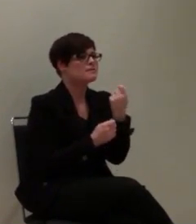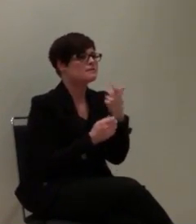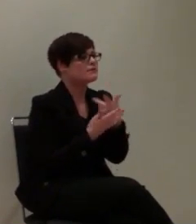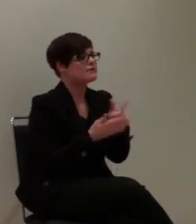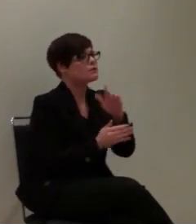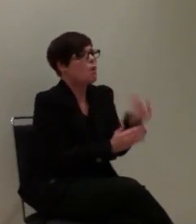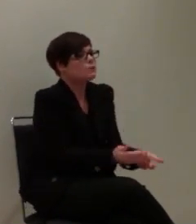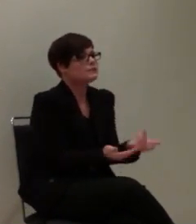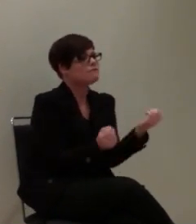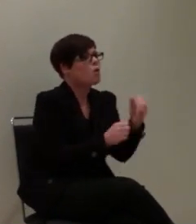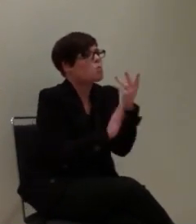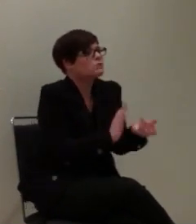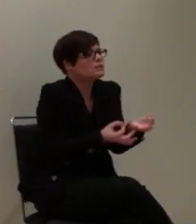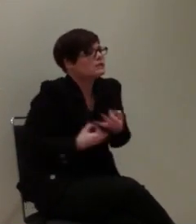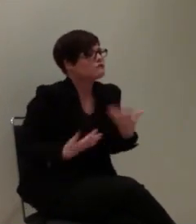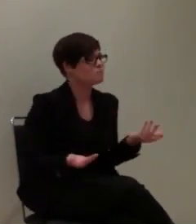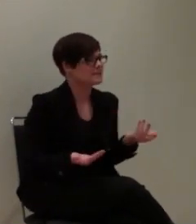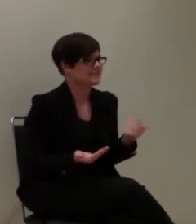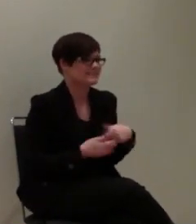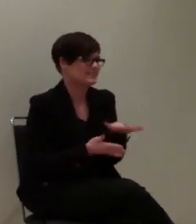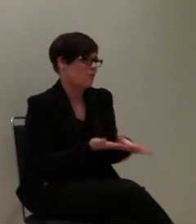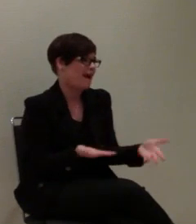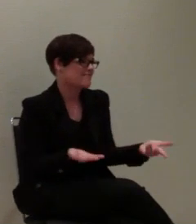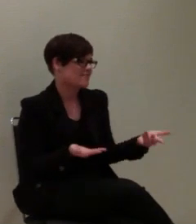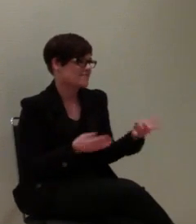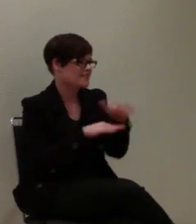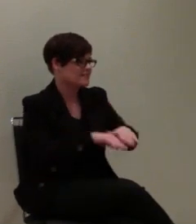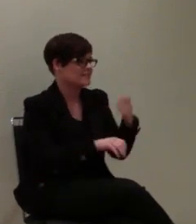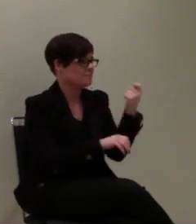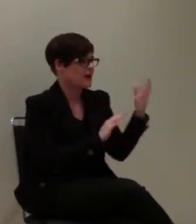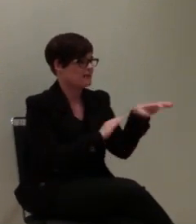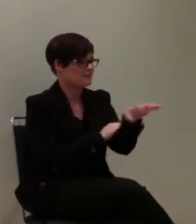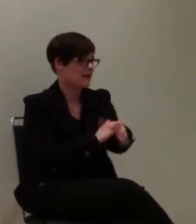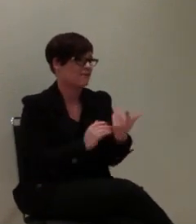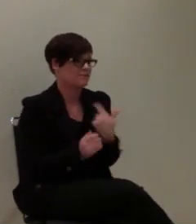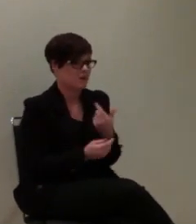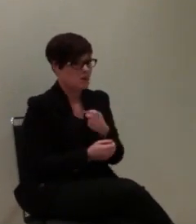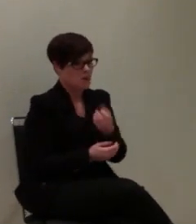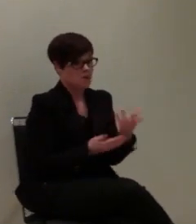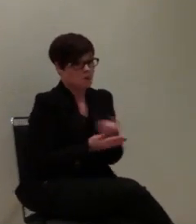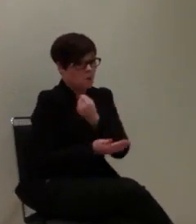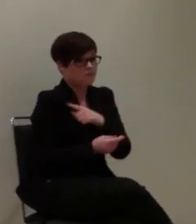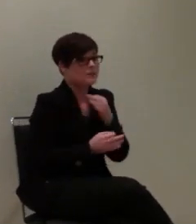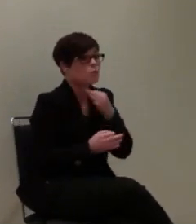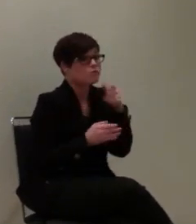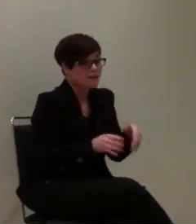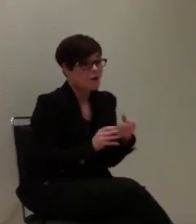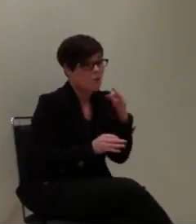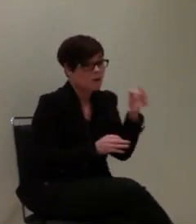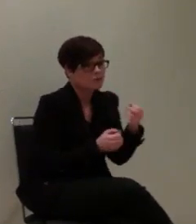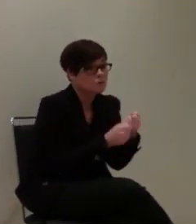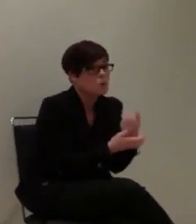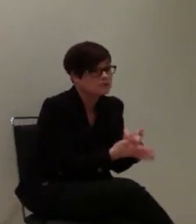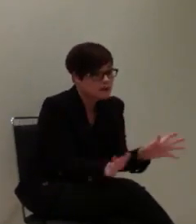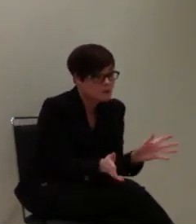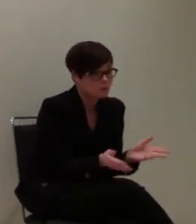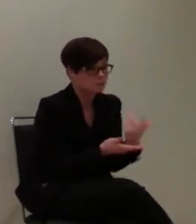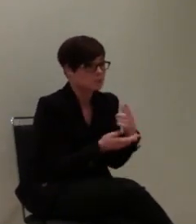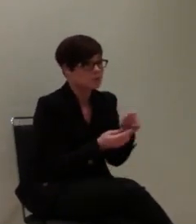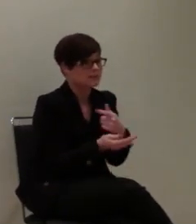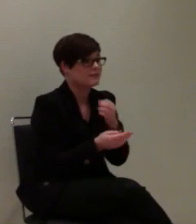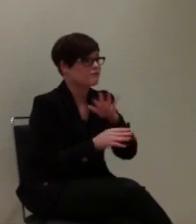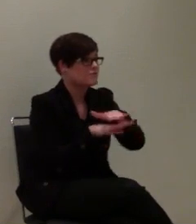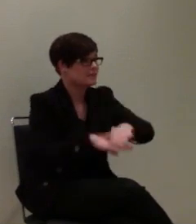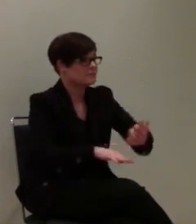Und das macht es nicht gerade einfach, weil wir eben sagen, da ist kein Business Case dahinter, wir machen die Notfallortung, die kostet nichts, soll auch nichts